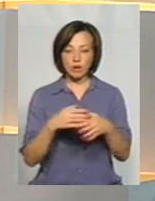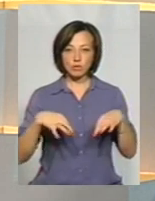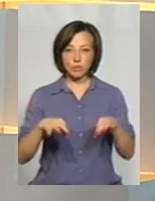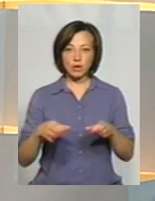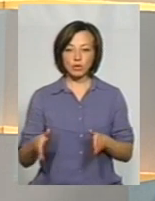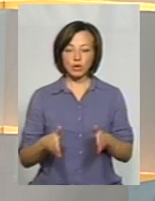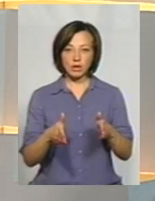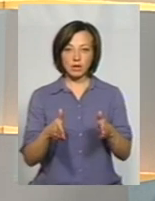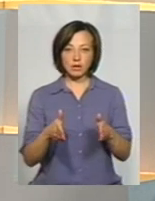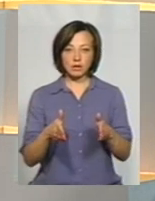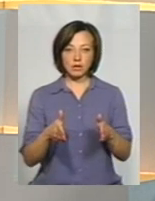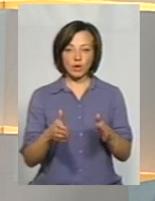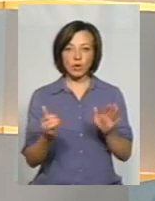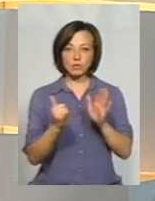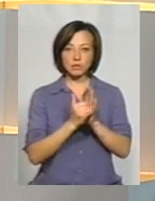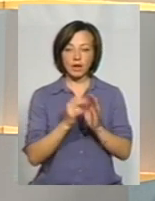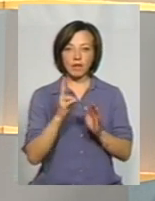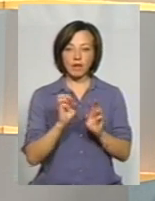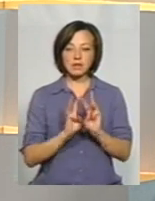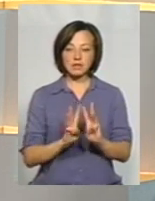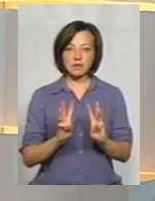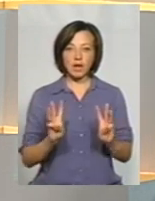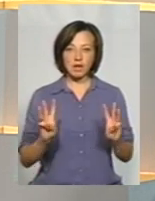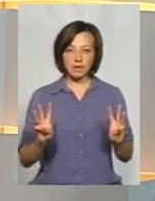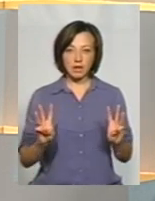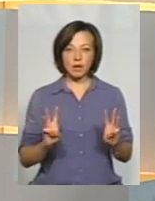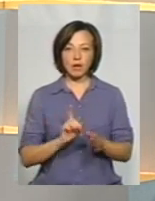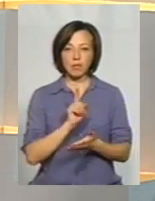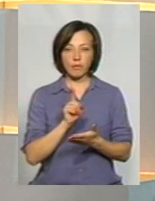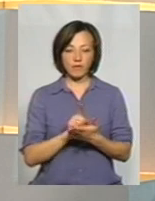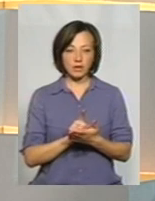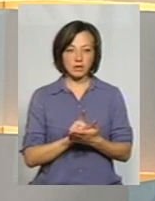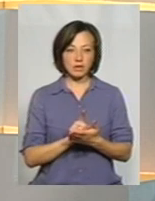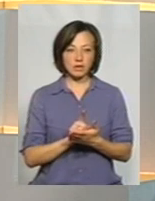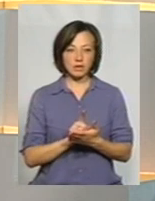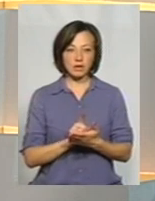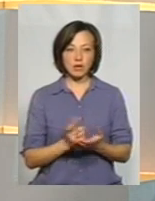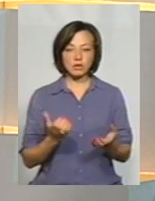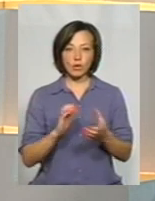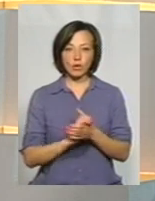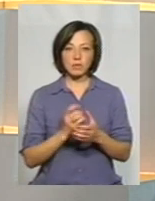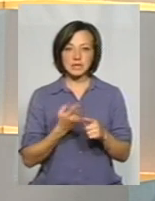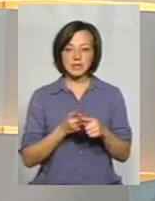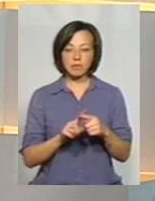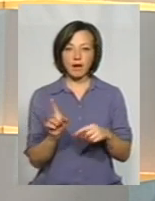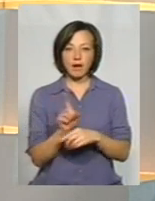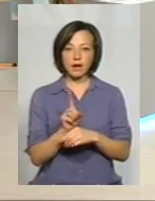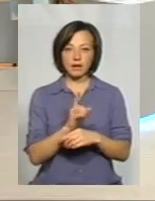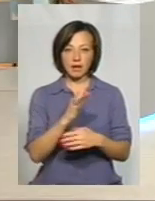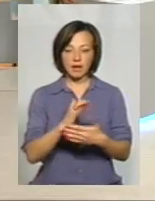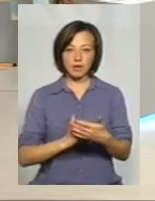доріг розміщує на сайті, ми повинні були ознайомитися з тими критеріями, які